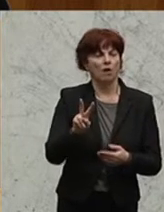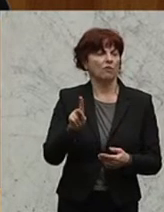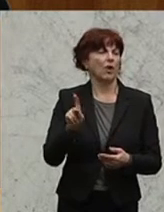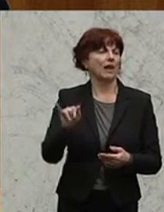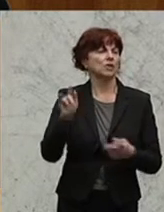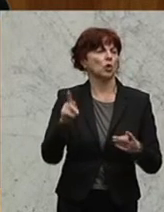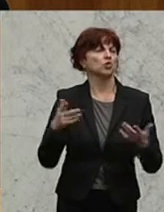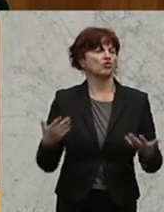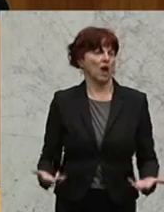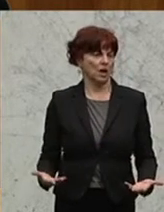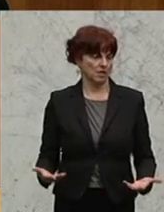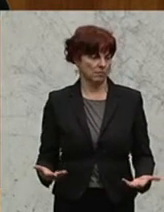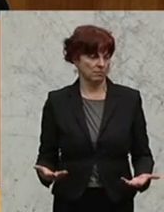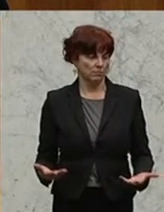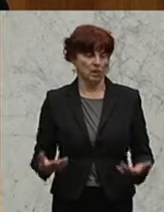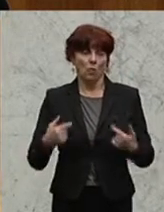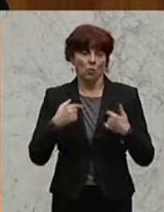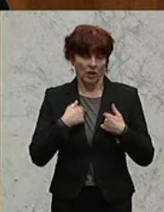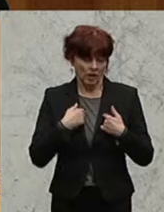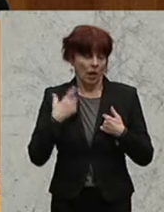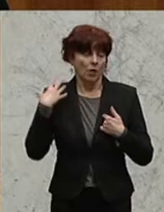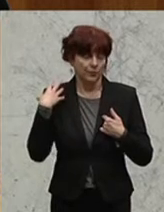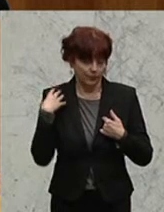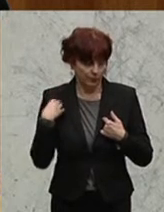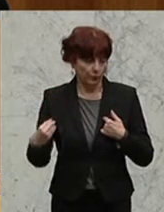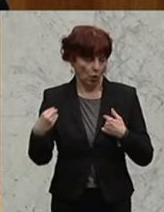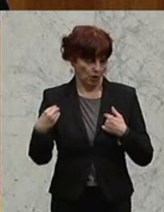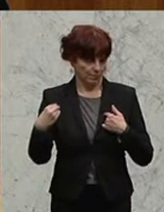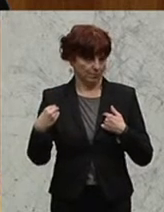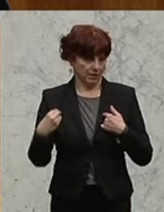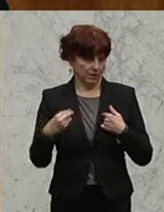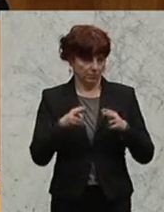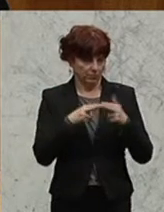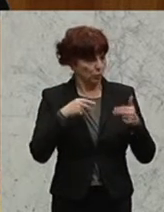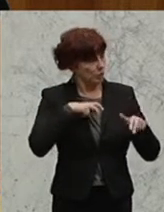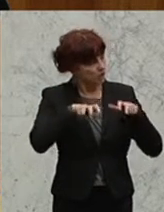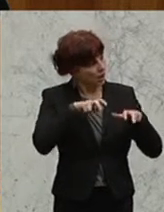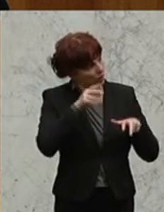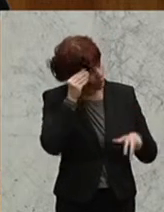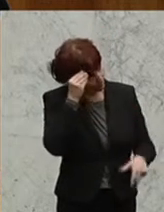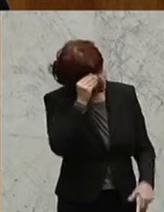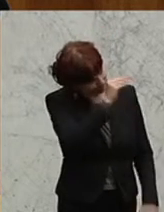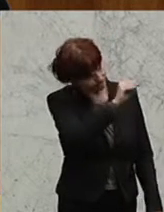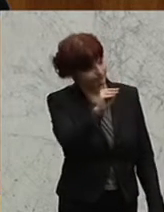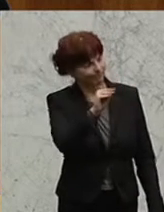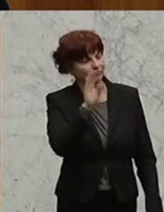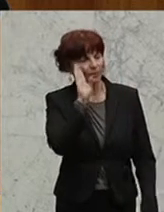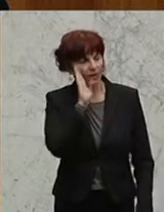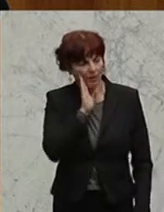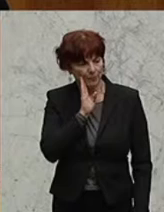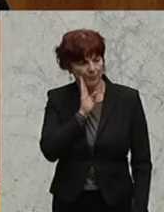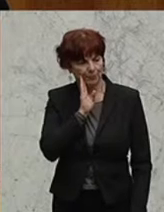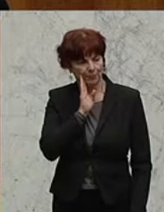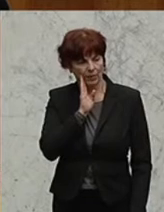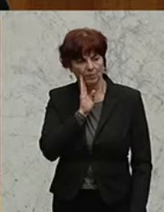Und ich denke, ich appelliere nochmal an die Bundesregierung, nach einem finanziell